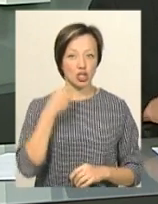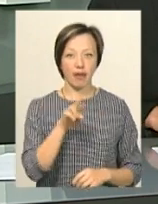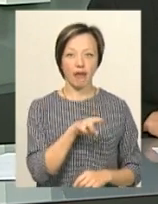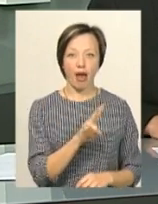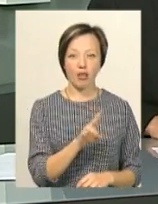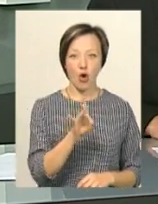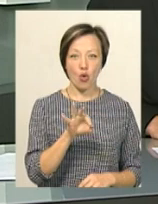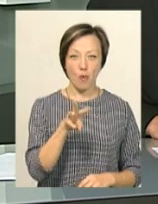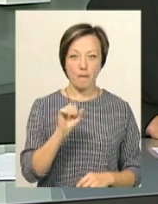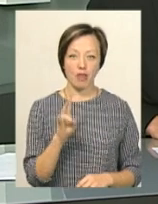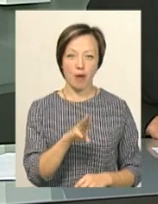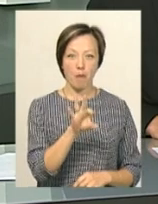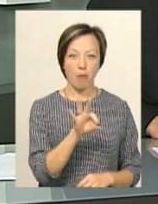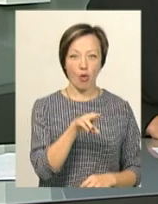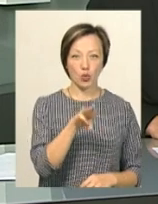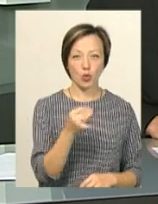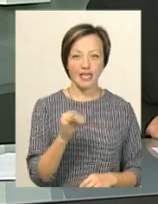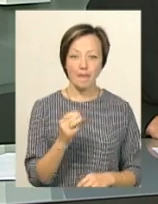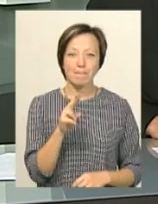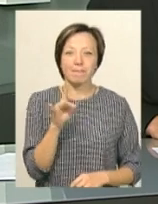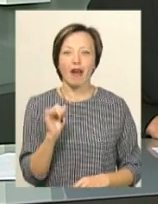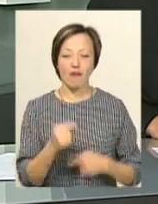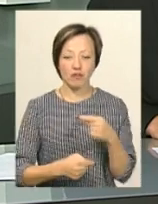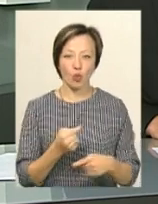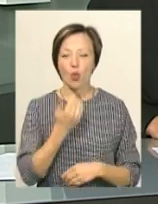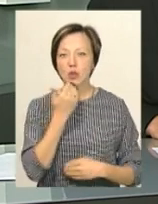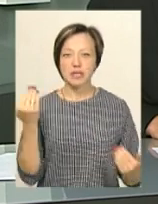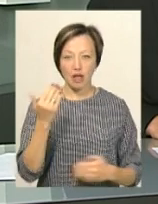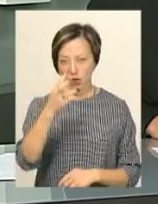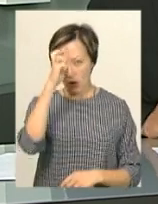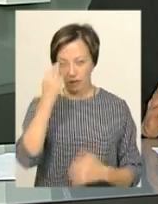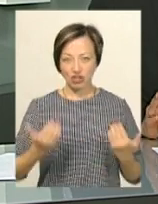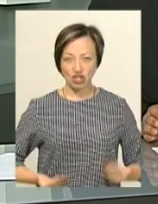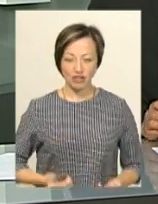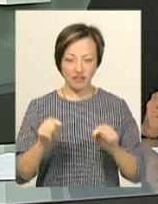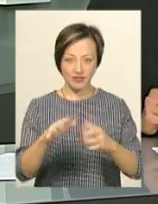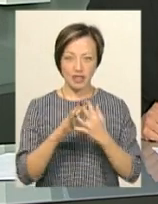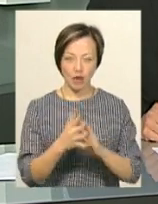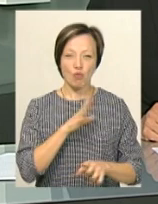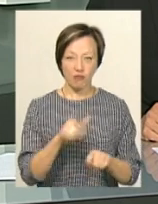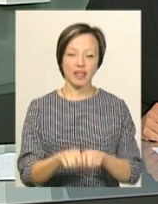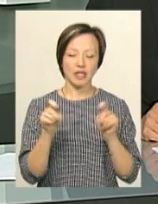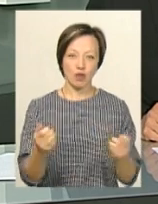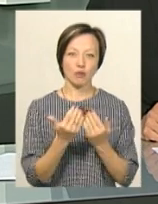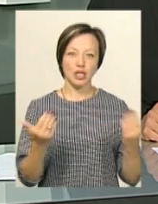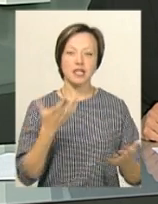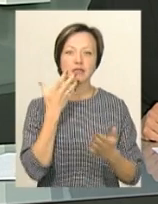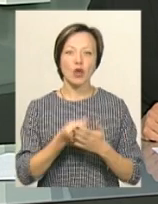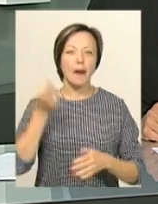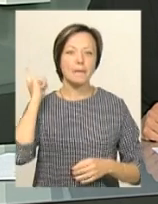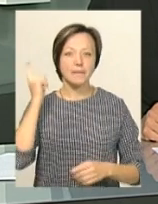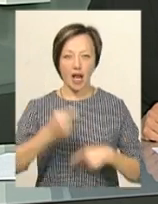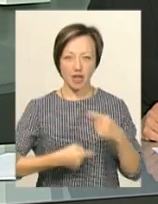Ян Роман Потоцький, правнук останнього Графа, який жив в Антонінах, сьогодні був на відкритті музею своїх предків в